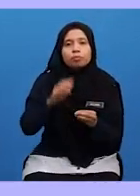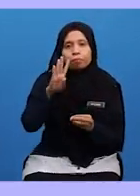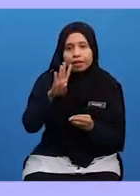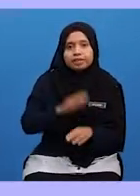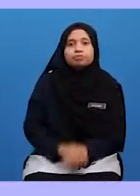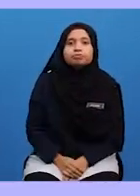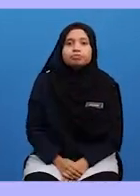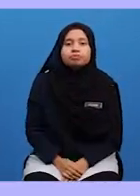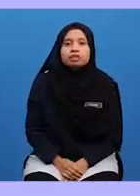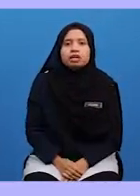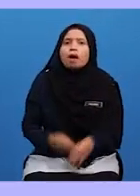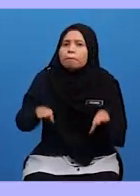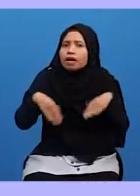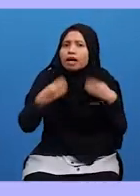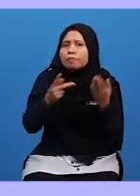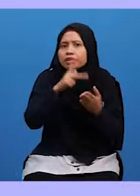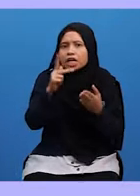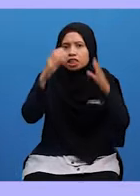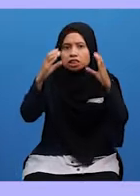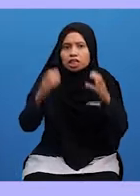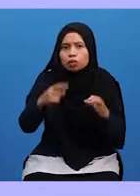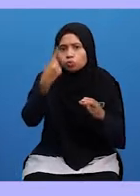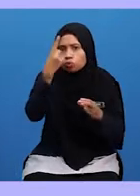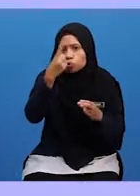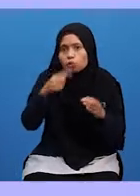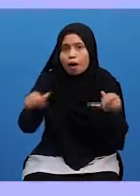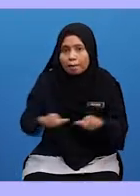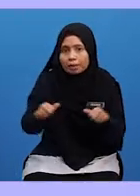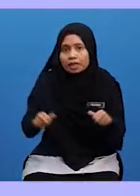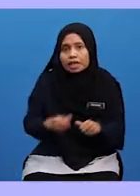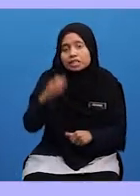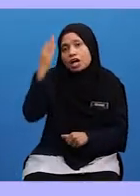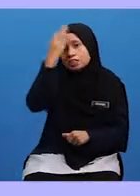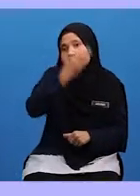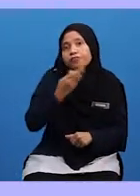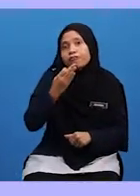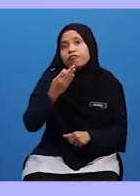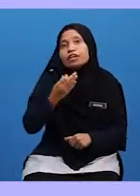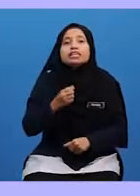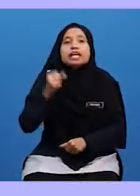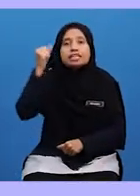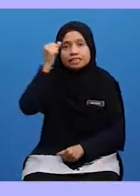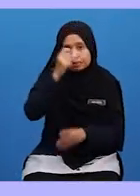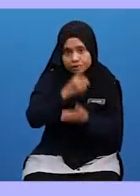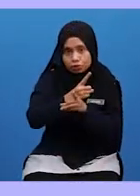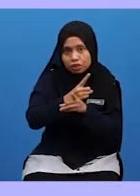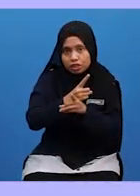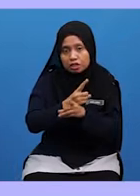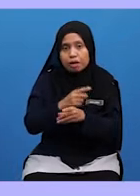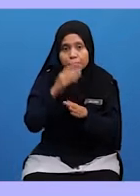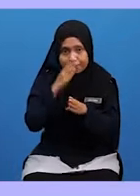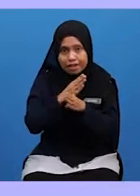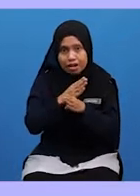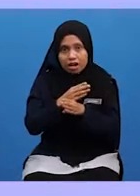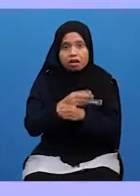Keempat Bagaimanakah Cara Untuk Mengamalkan Sifat Siddiq A